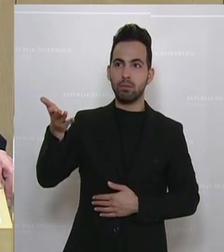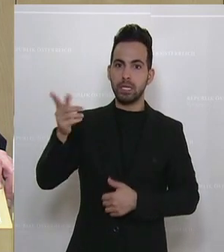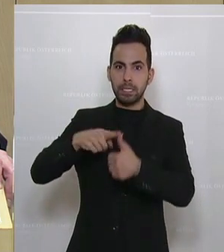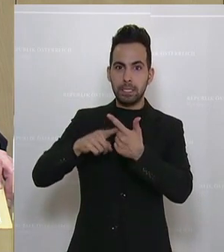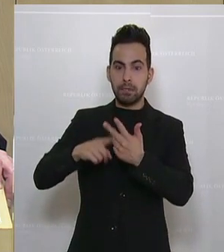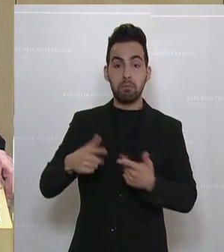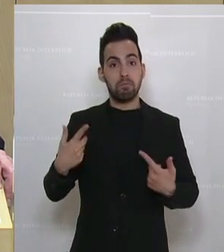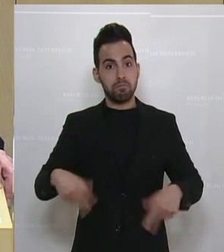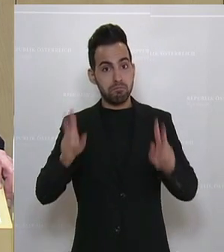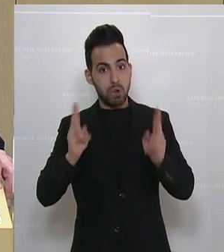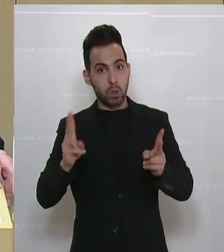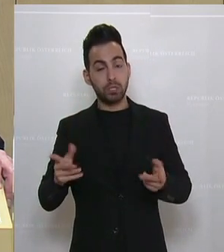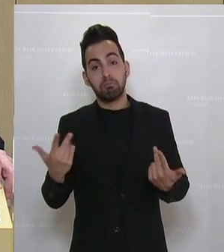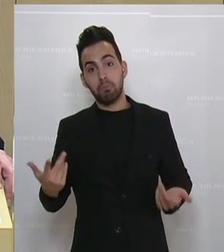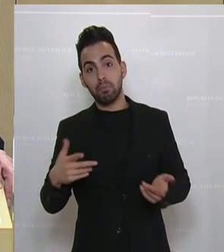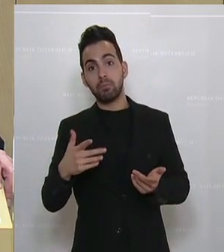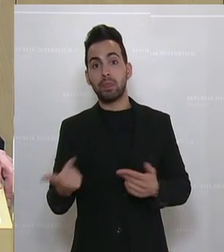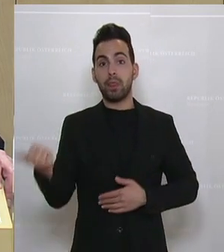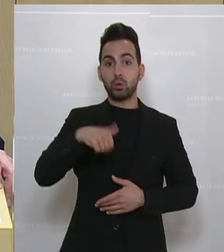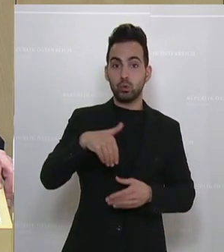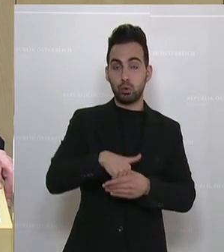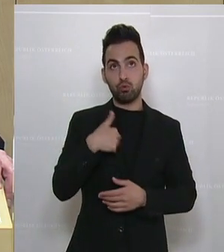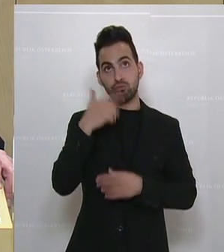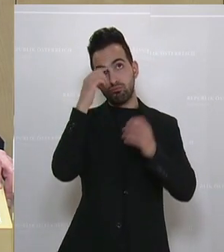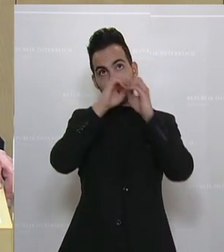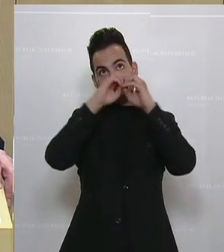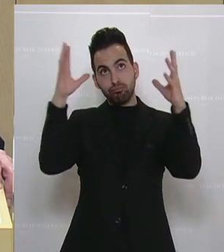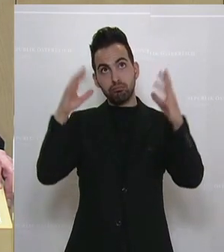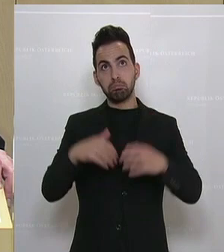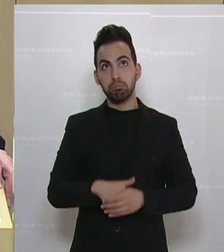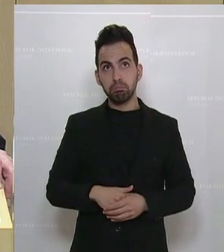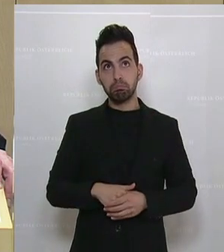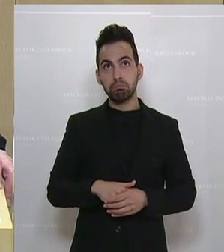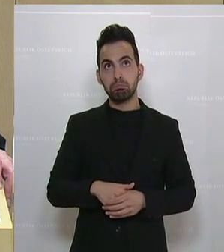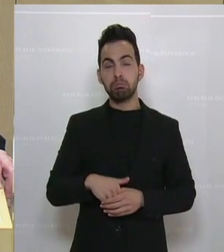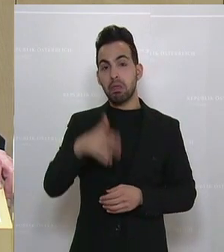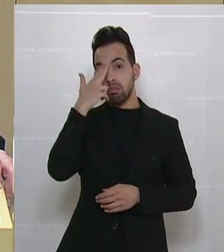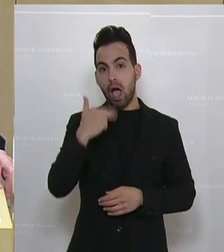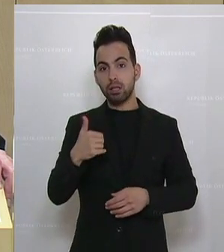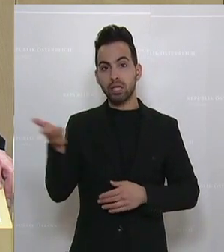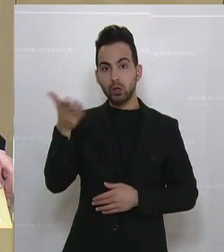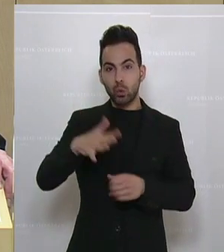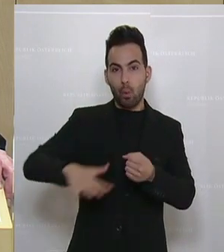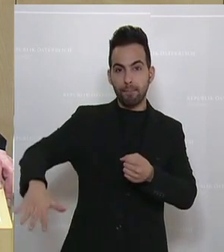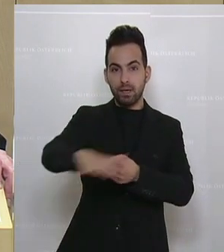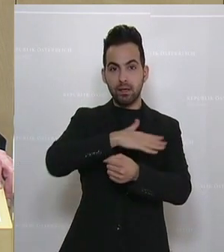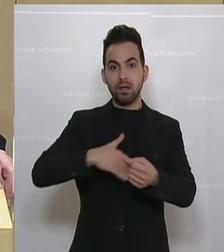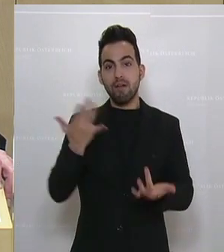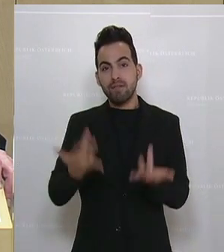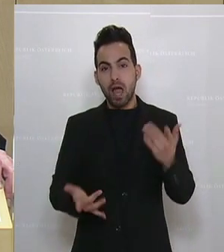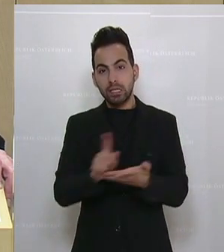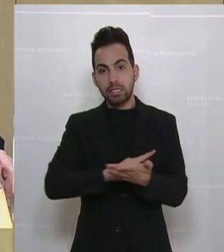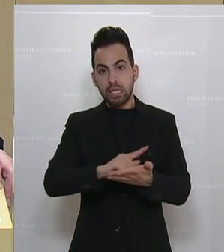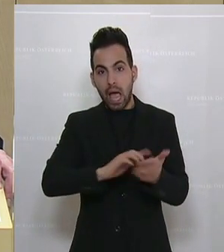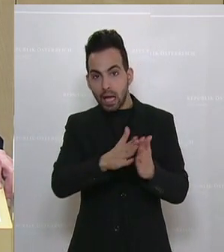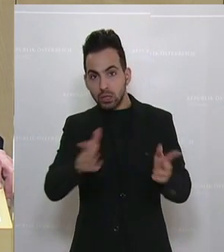Und da kann durchaus ein Programm dabei sein, stelle ich mir vor, um speziell der Nachtgastronomie hier zumindest einmal eine Zeit